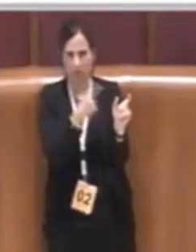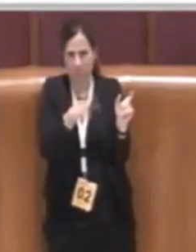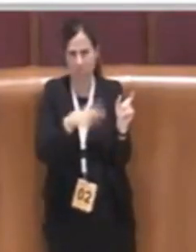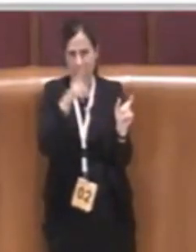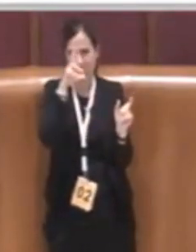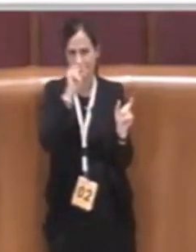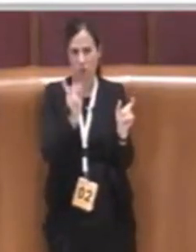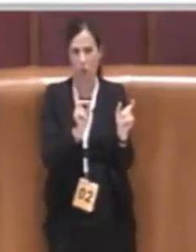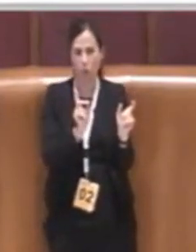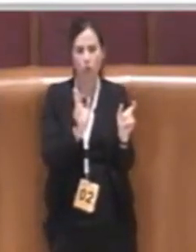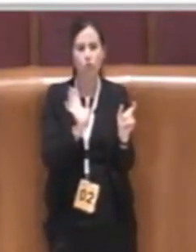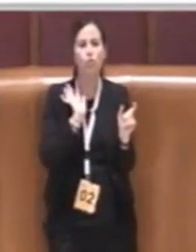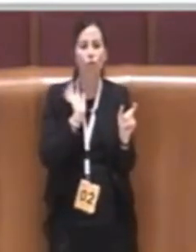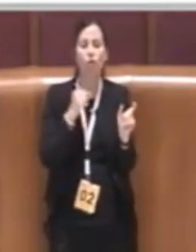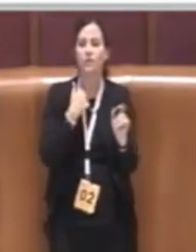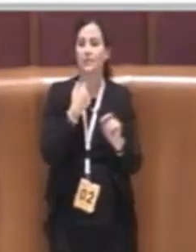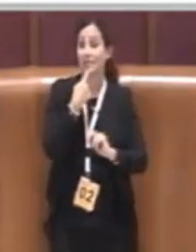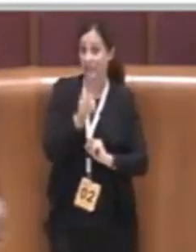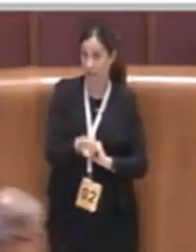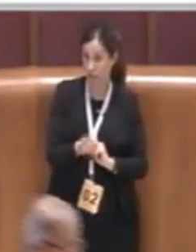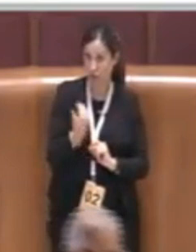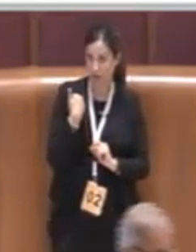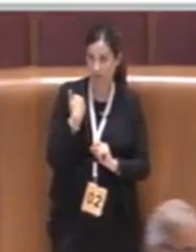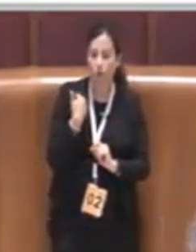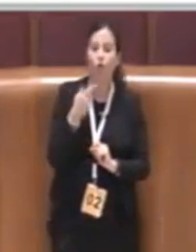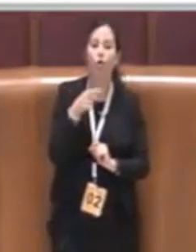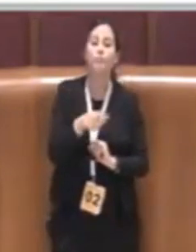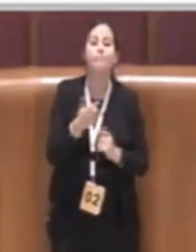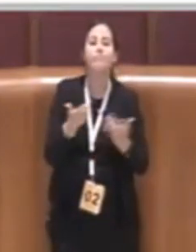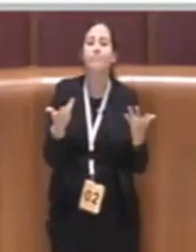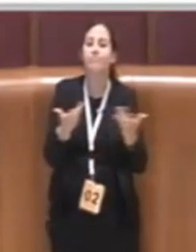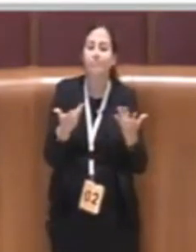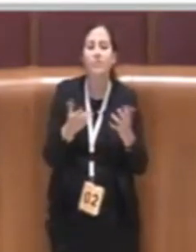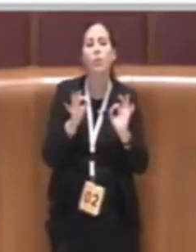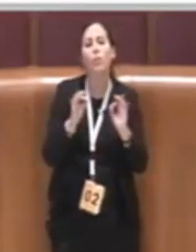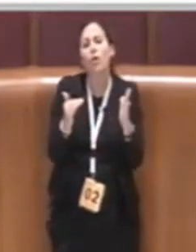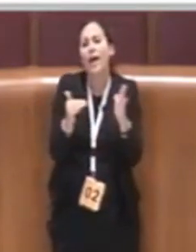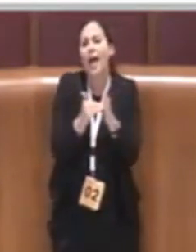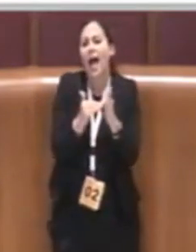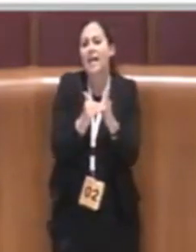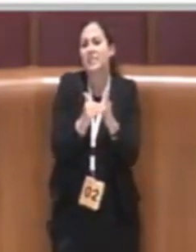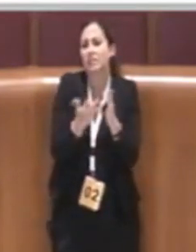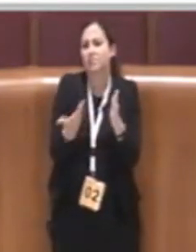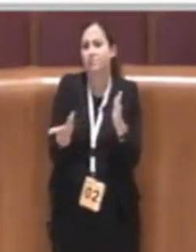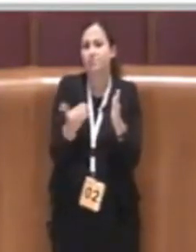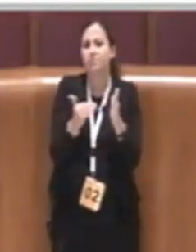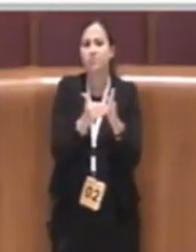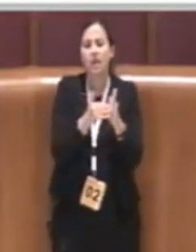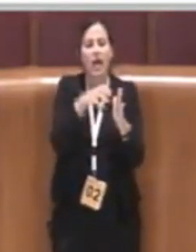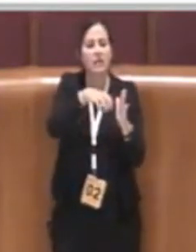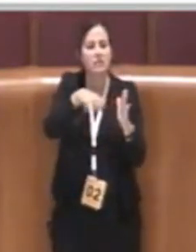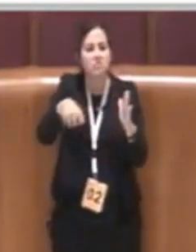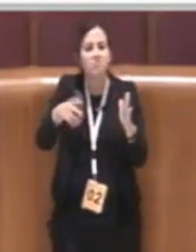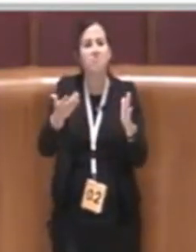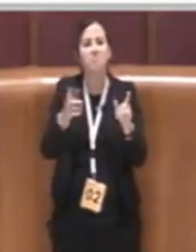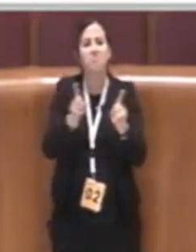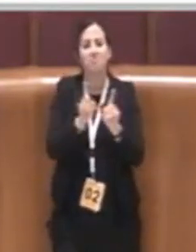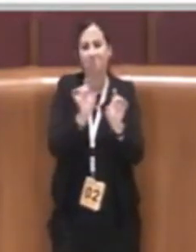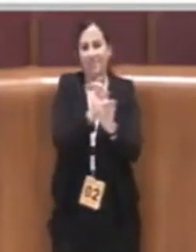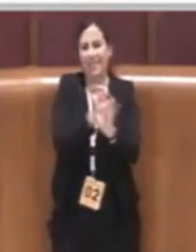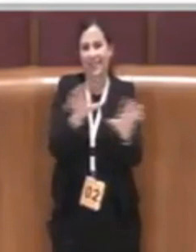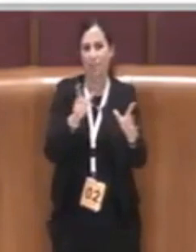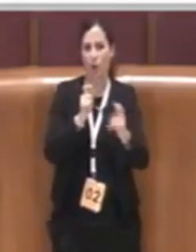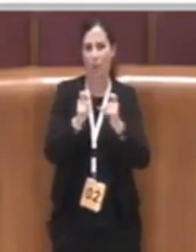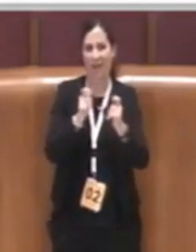dicevo prima, si tratta di alloggi che stanno sul libero mercato per la locazione,